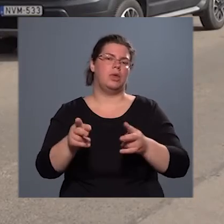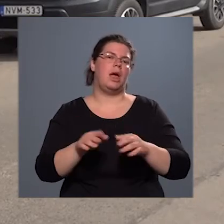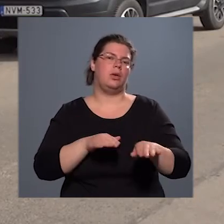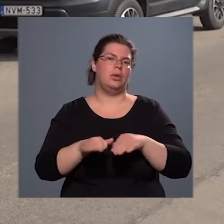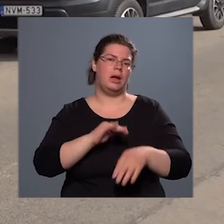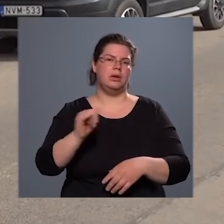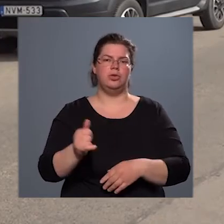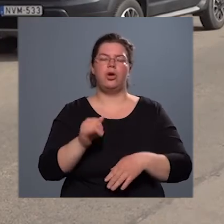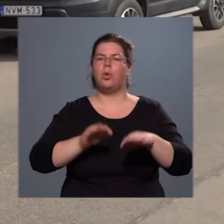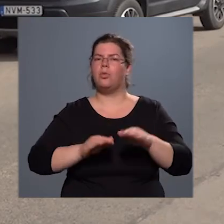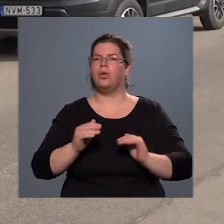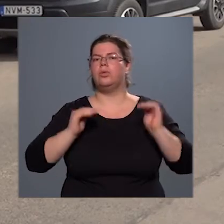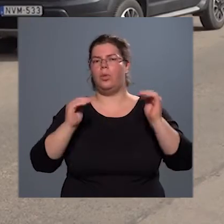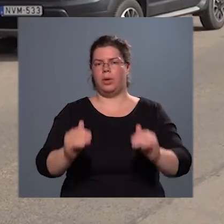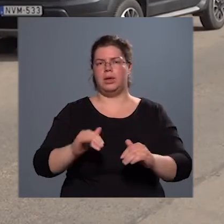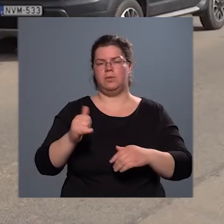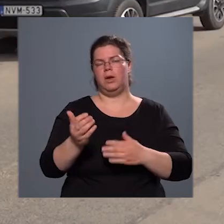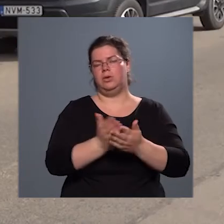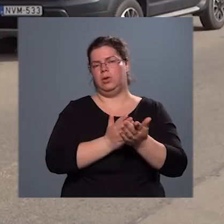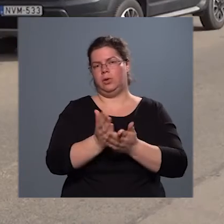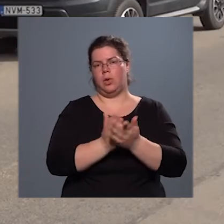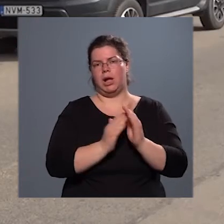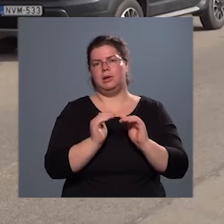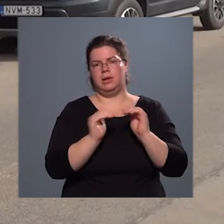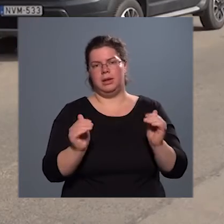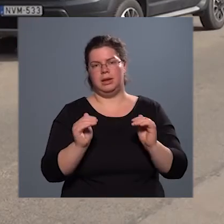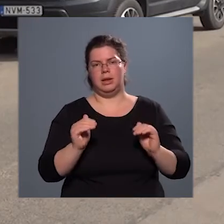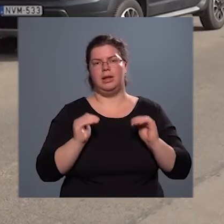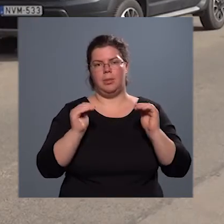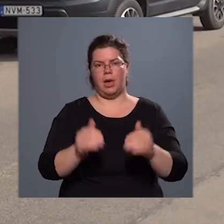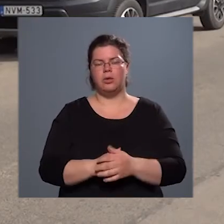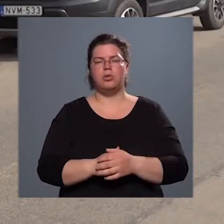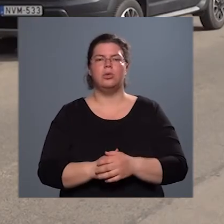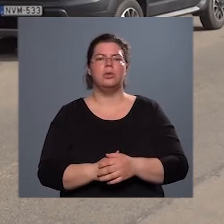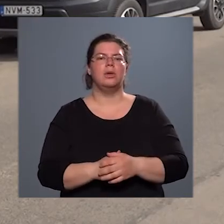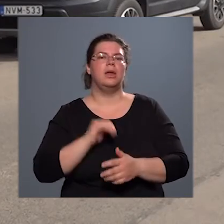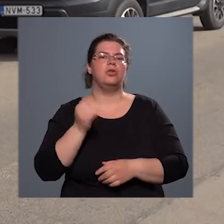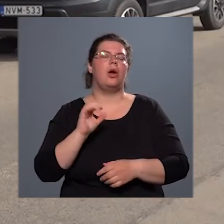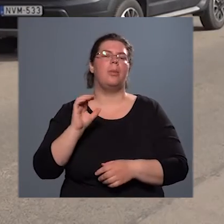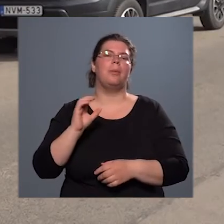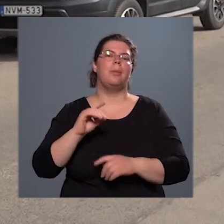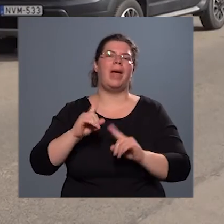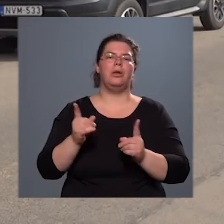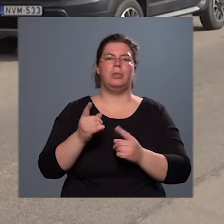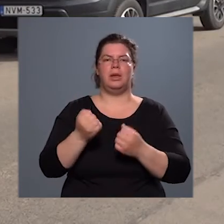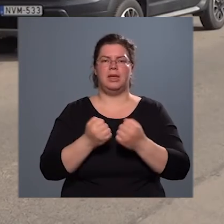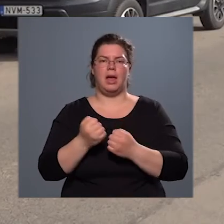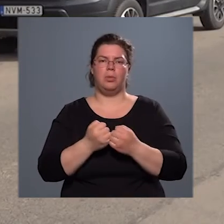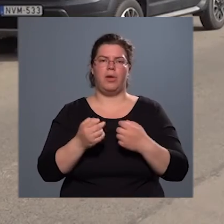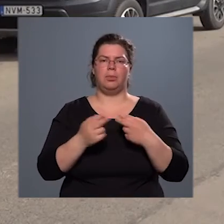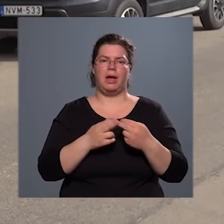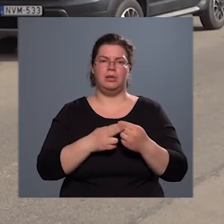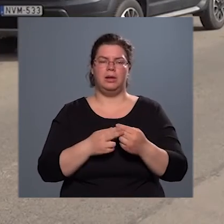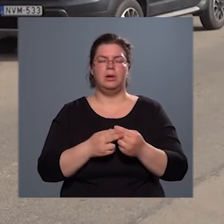komfortfokozatát vagy a szolgáltatási szintjét az útnak emeljük, és a megkülönböztetett járműveknek a megközelítése